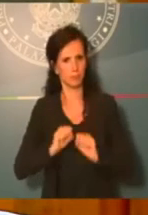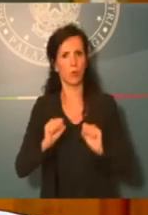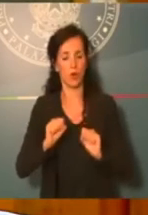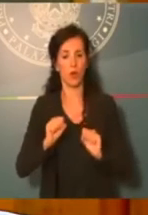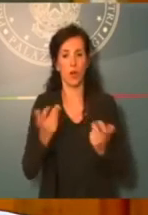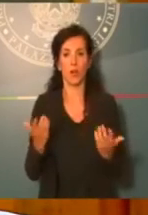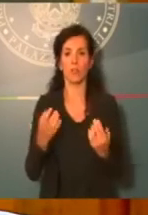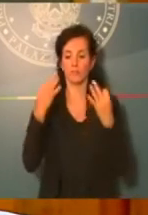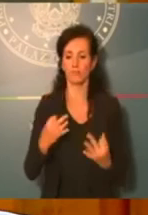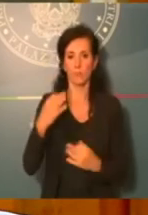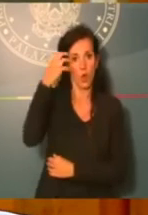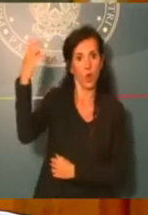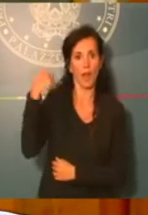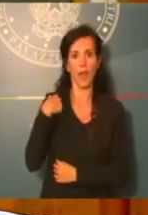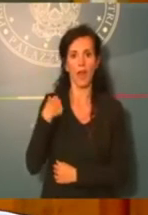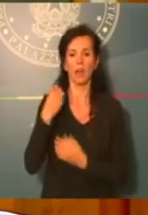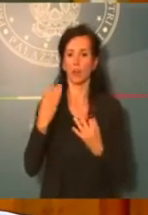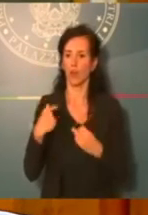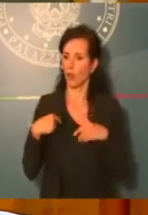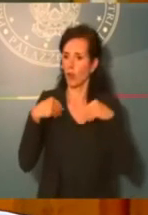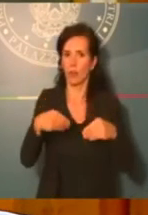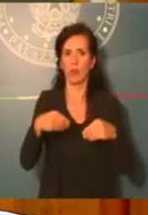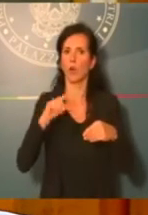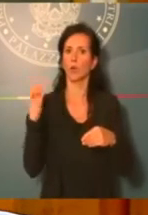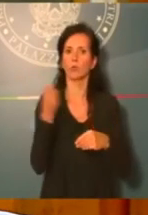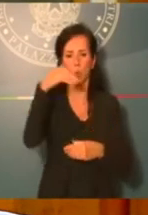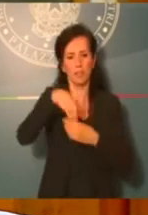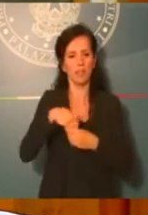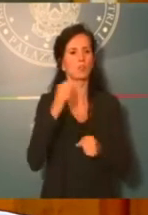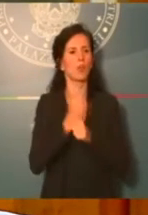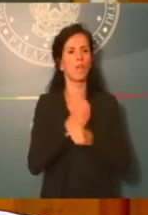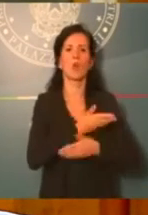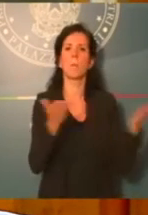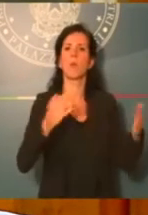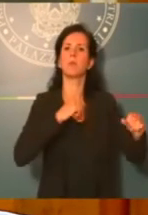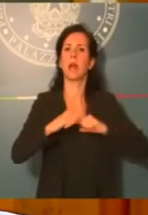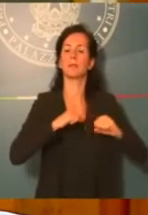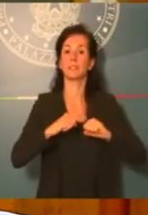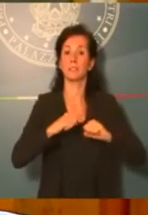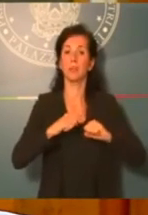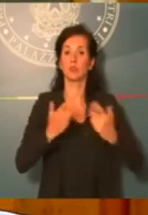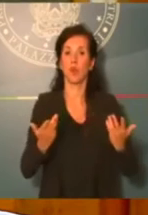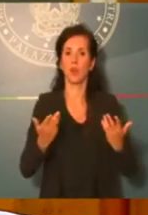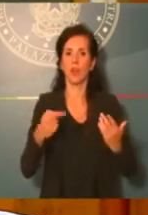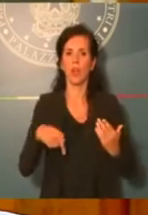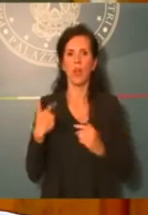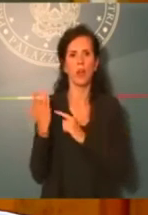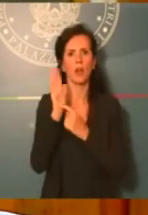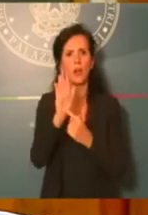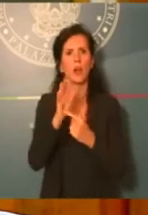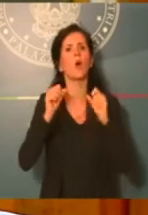il Governo e tutti i soggetti che lavorano nella pubblica amministrazione, che siamo in grado di rispondere